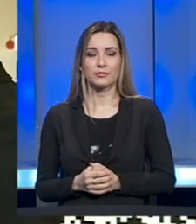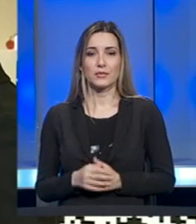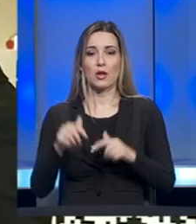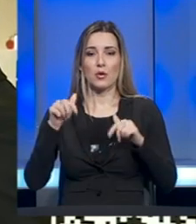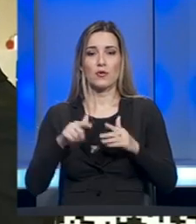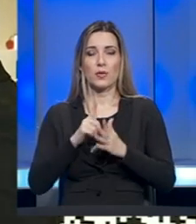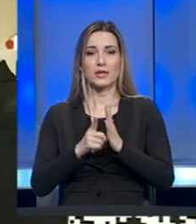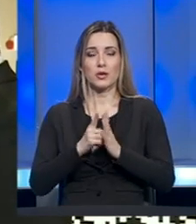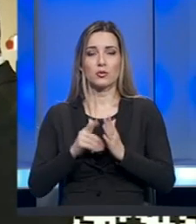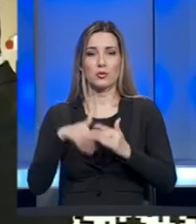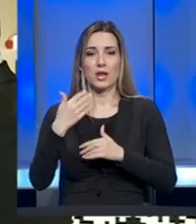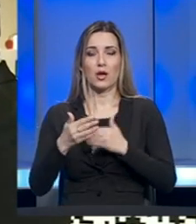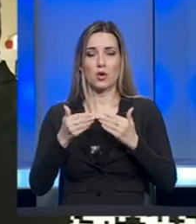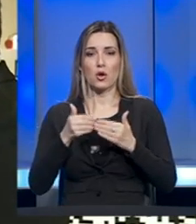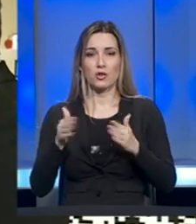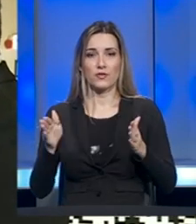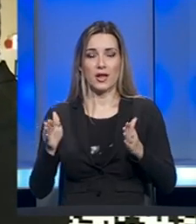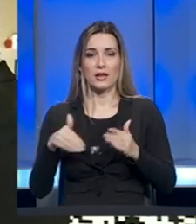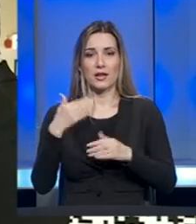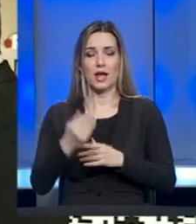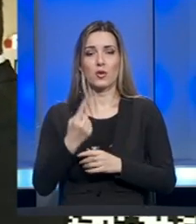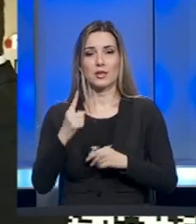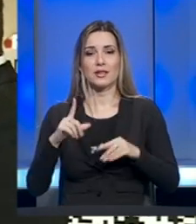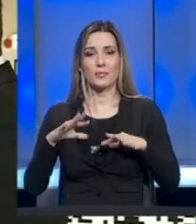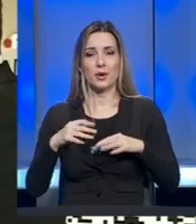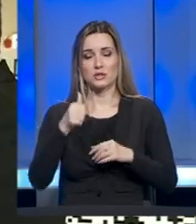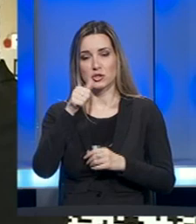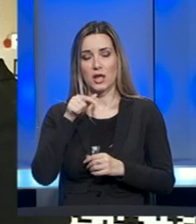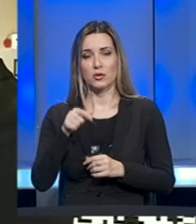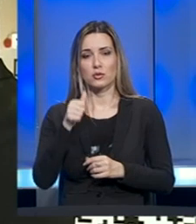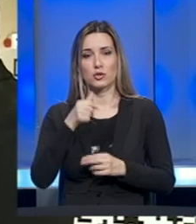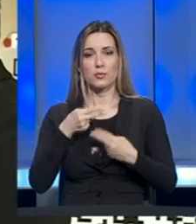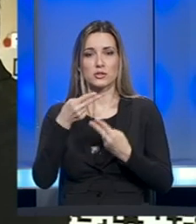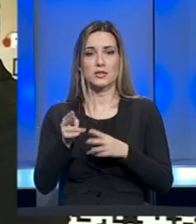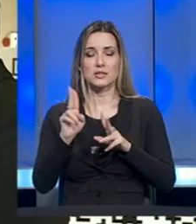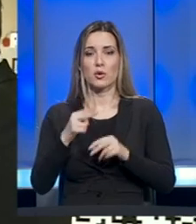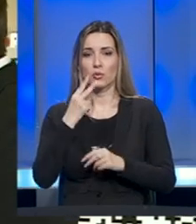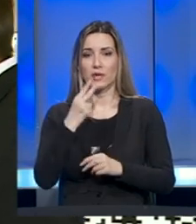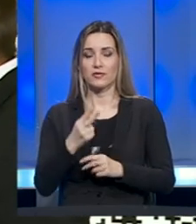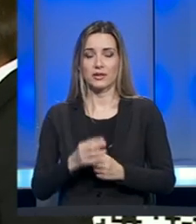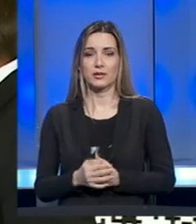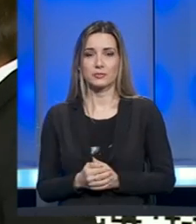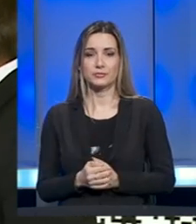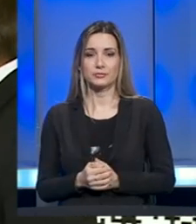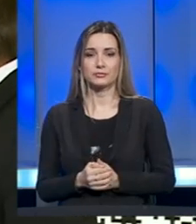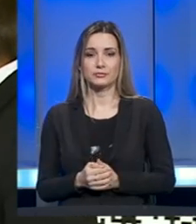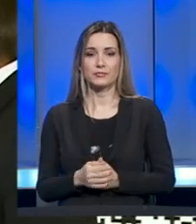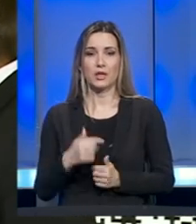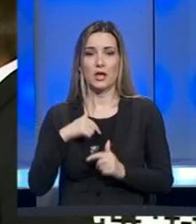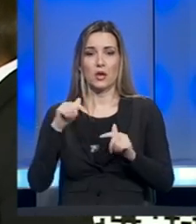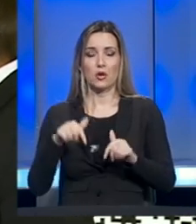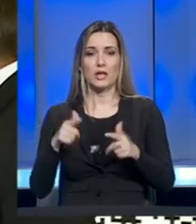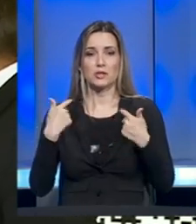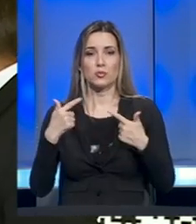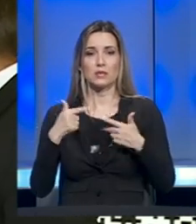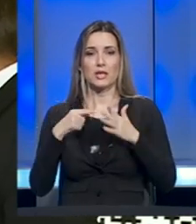ovom trenutku, nakon otvaranja, nakon jedne pauze, šta je to što posjetioci mogu da vide u ovom muzeju? Pa, kod nas trenutno u